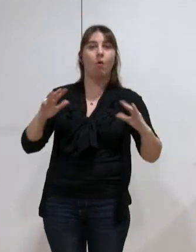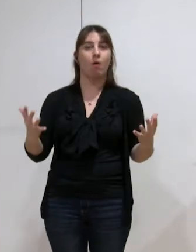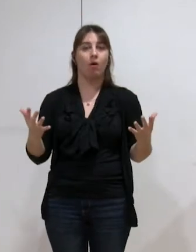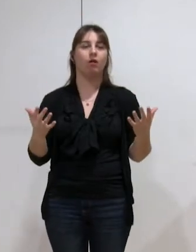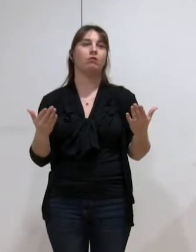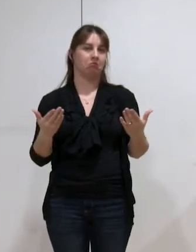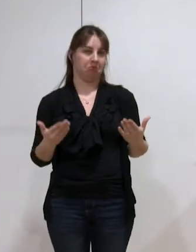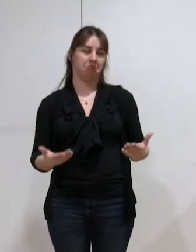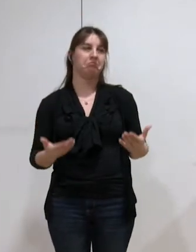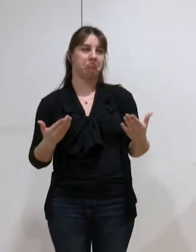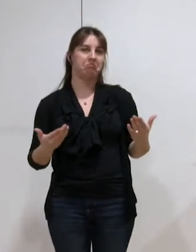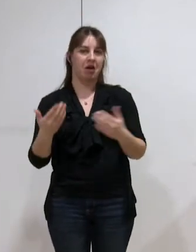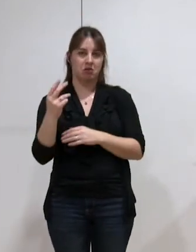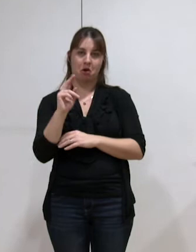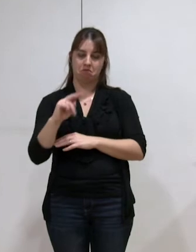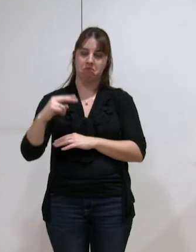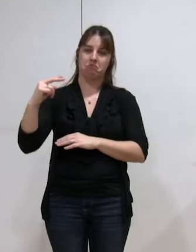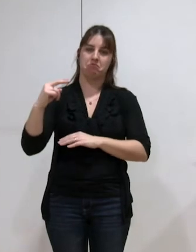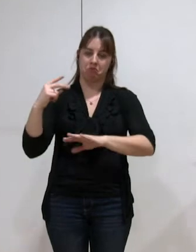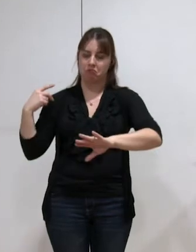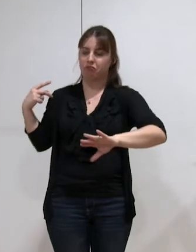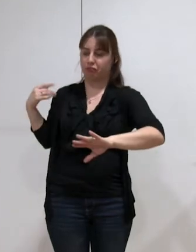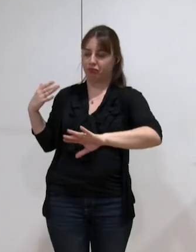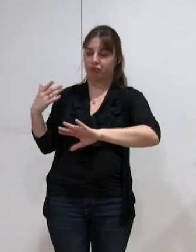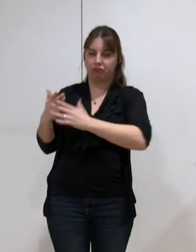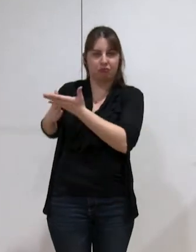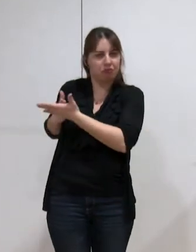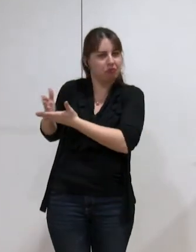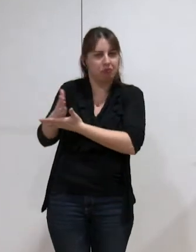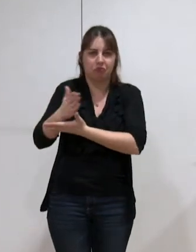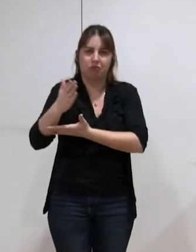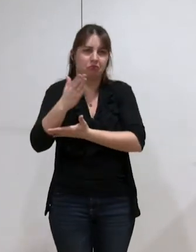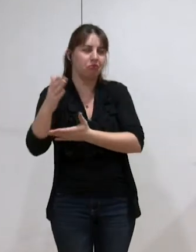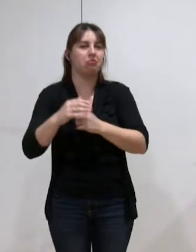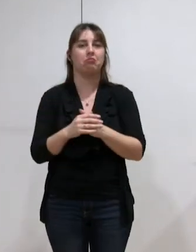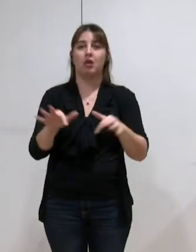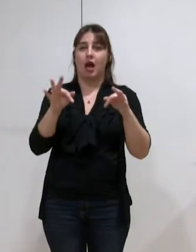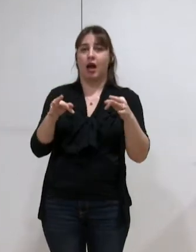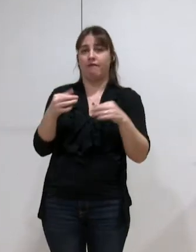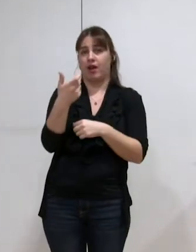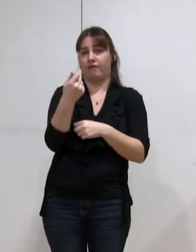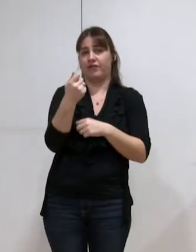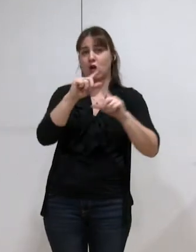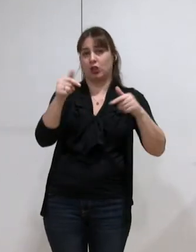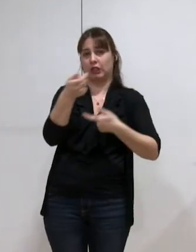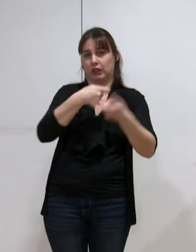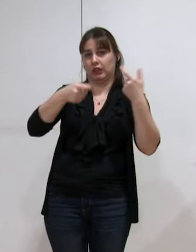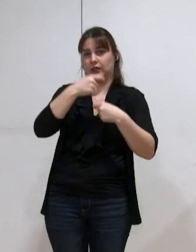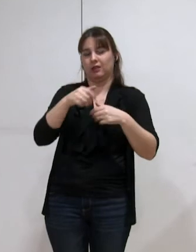pouvons mesurer le chemin parcouru, évidemment d'un point de vue des finances, et on va en parler avec